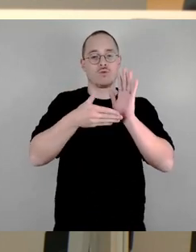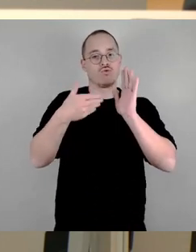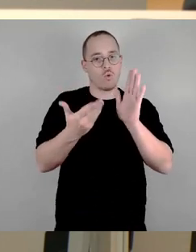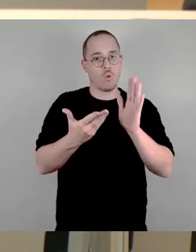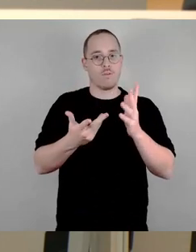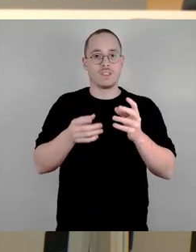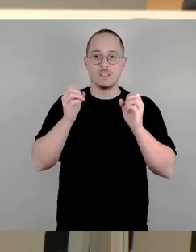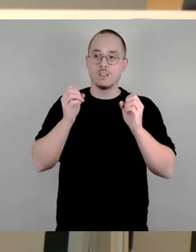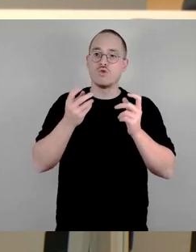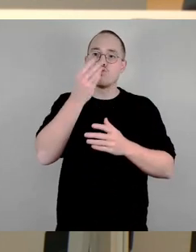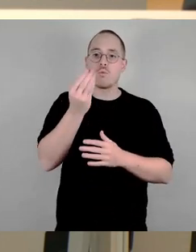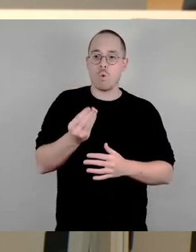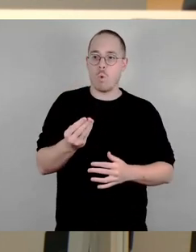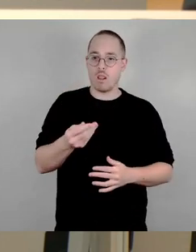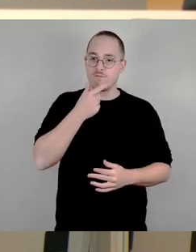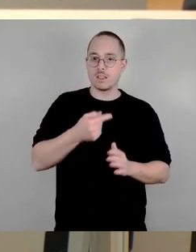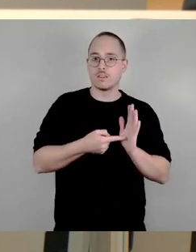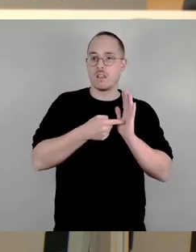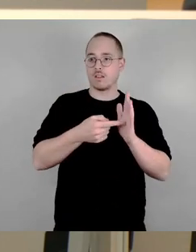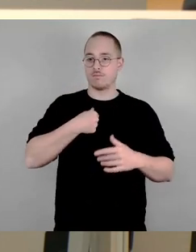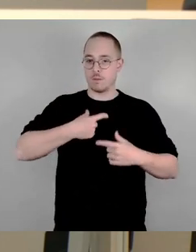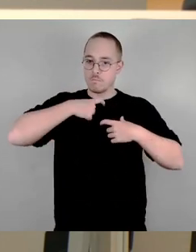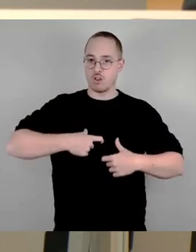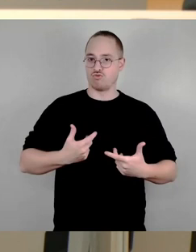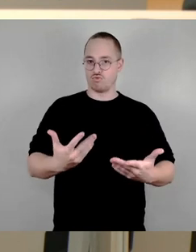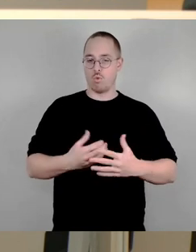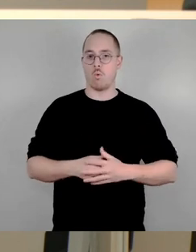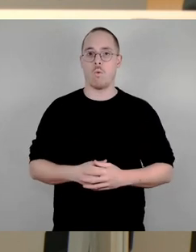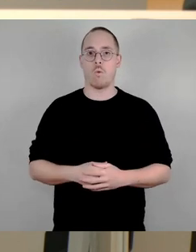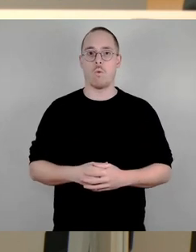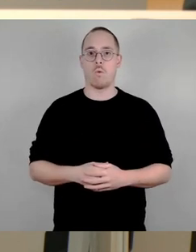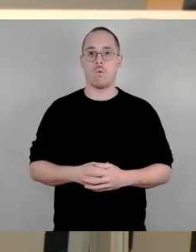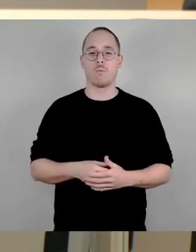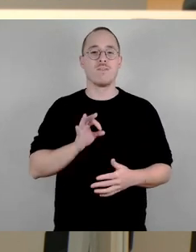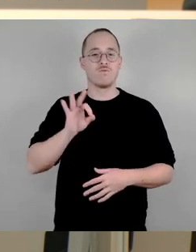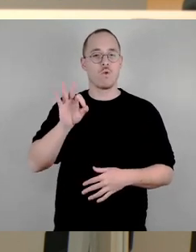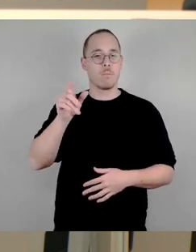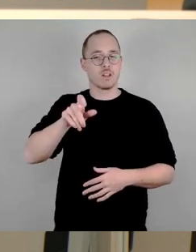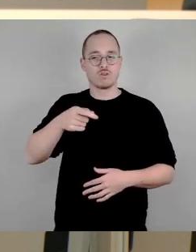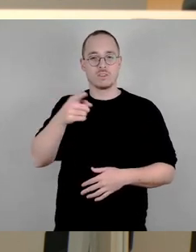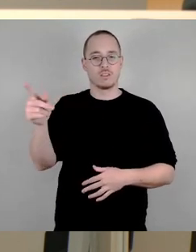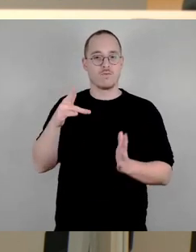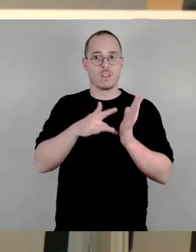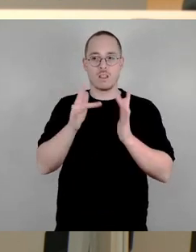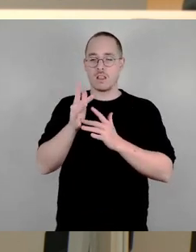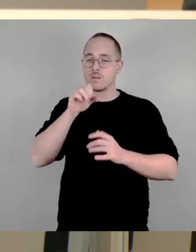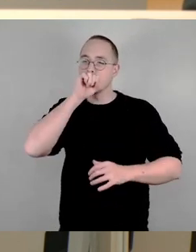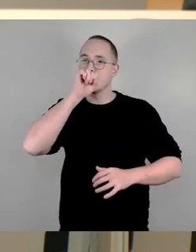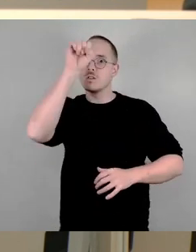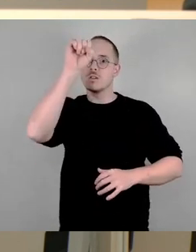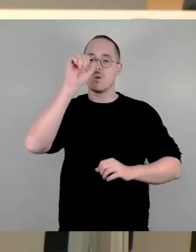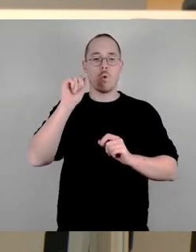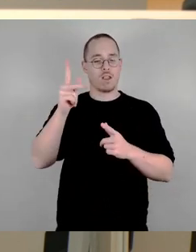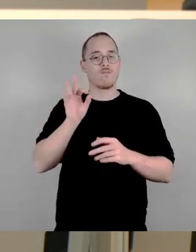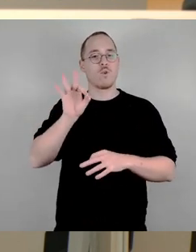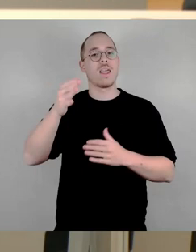ein bisschen Menschlichkeit. Für euch Jesus-Schrieg vielleicht verständlicher, ein Bekenntnis zur nächsten Liebe. Die FDGO-Fetischisten stehen